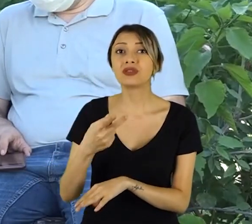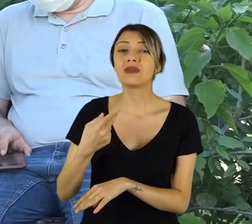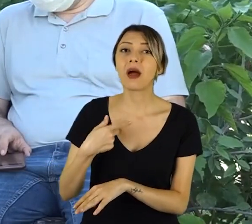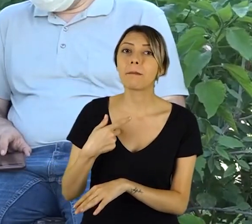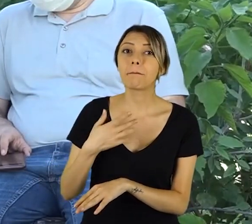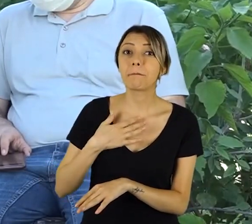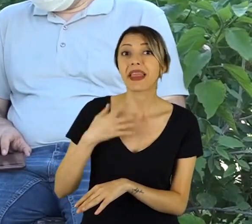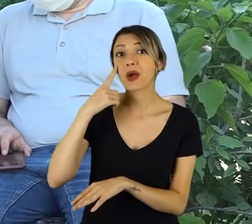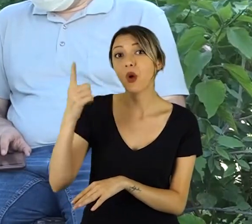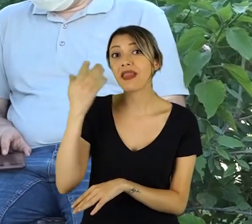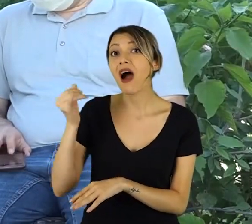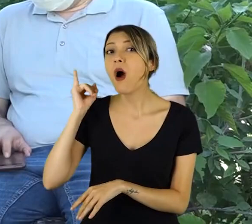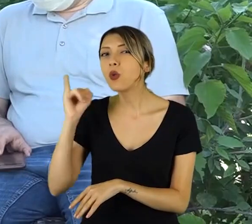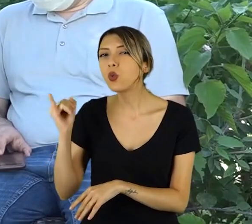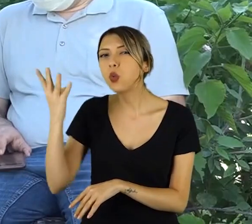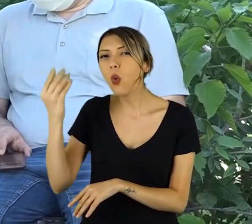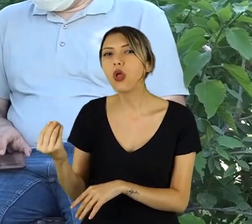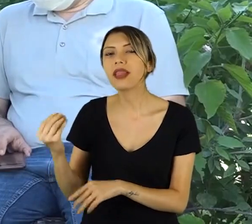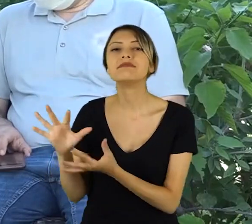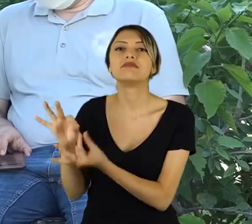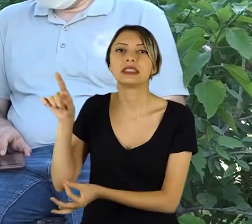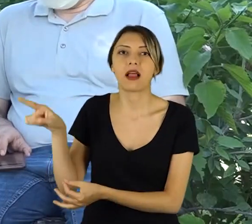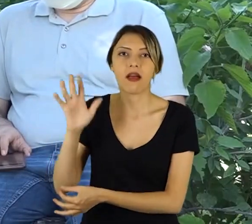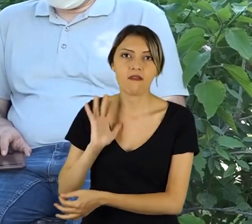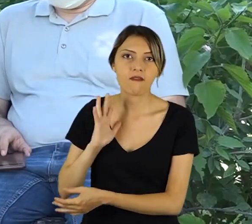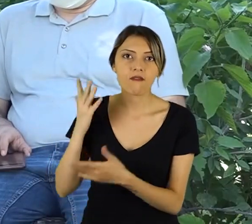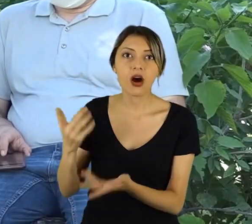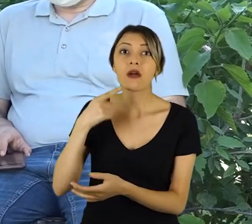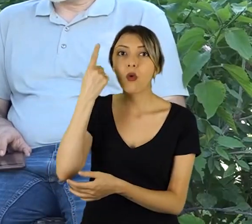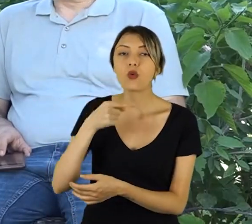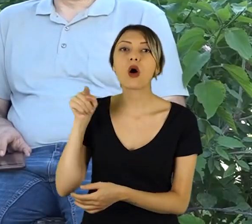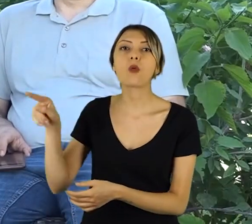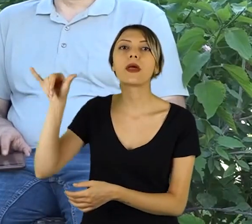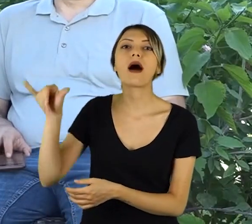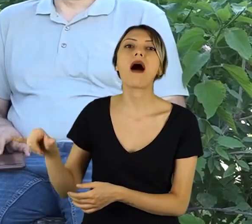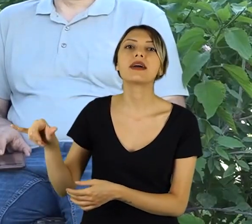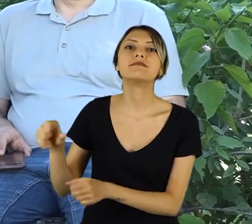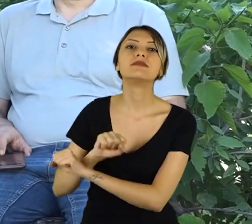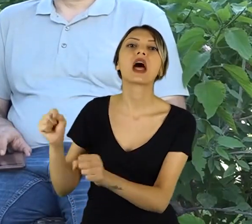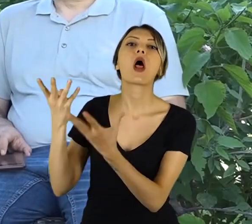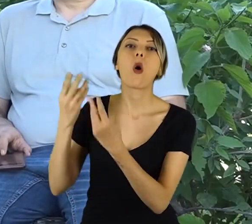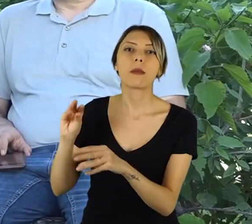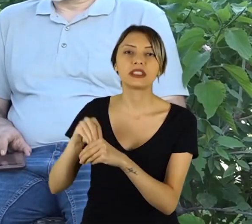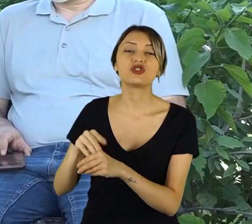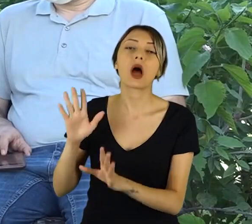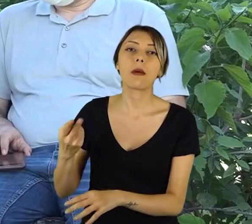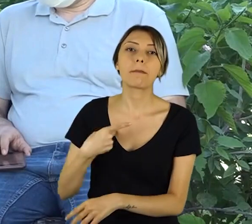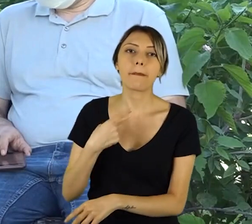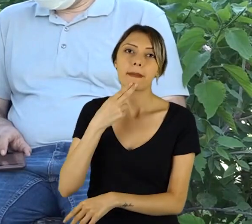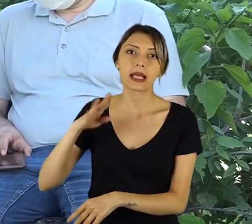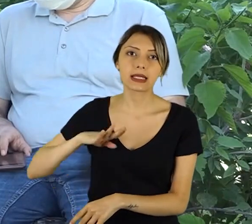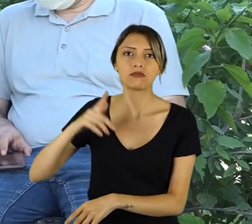arkadaşlarıma da müsaade verdim. İzim şey yapmadım. Ama benim kızım falan başvuru yapmışlar.